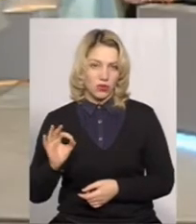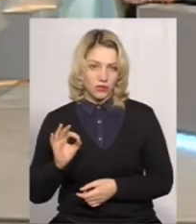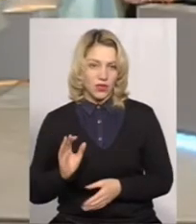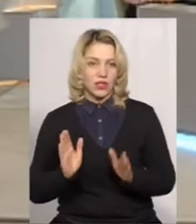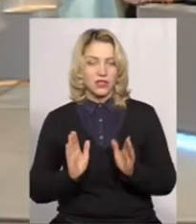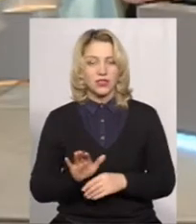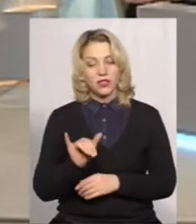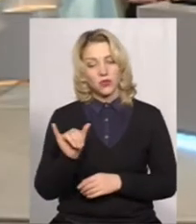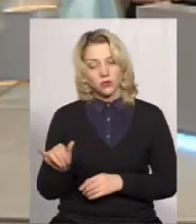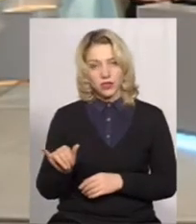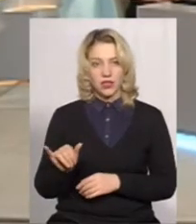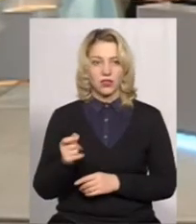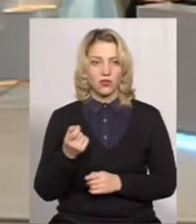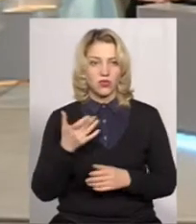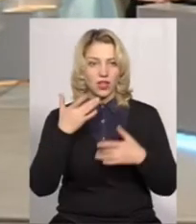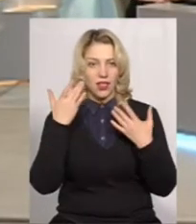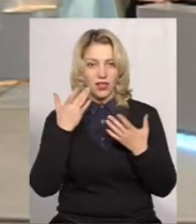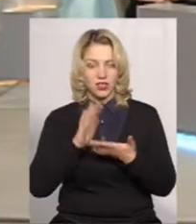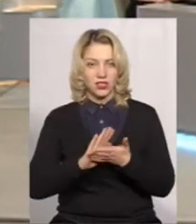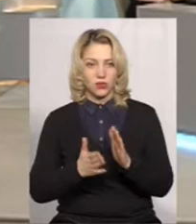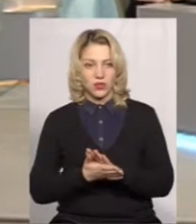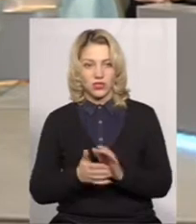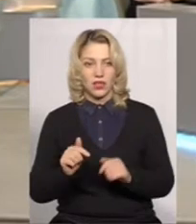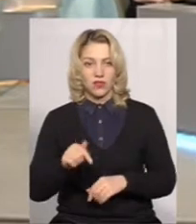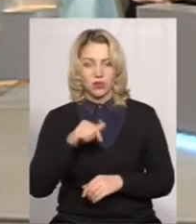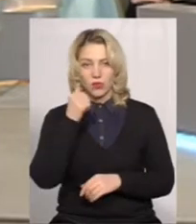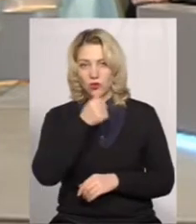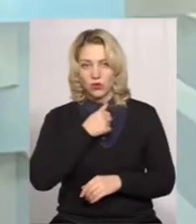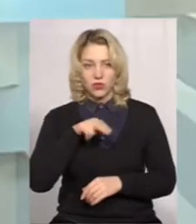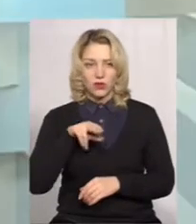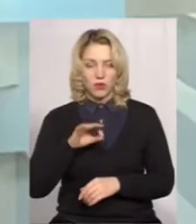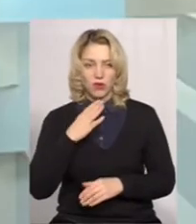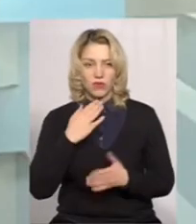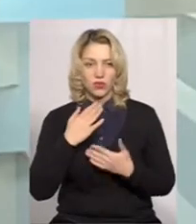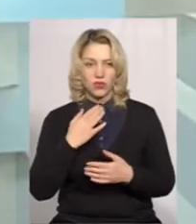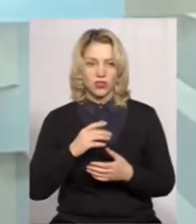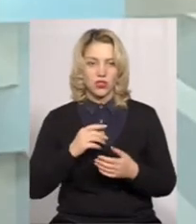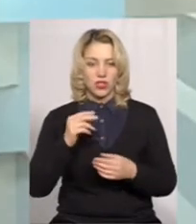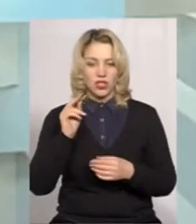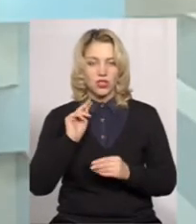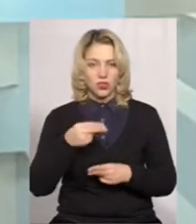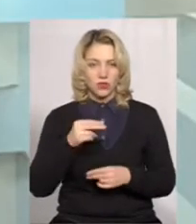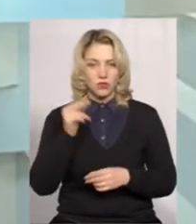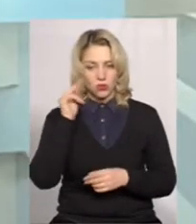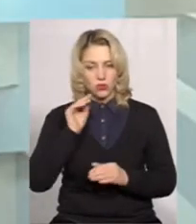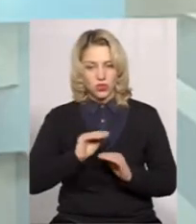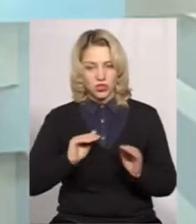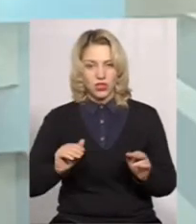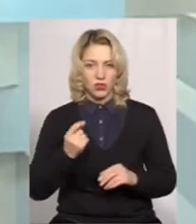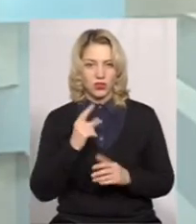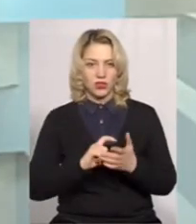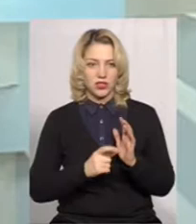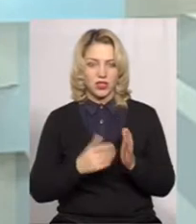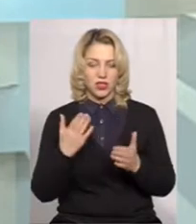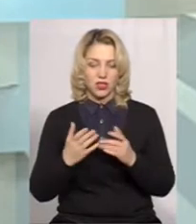Тільки у них трошки легша ситуація в цьому році по відношенню до учня 11 класів. Якщо в школі